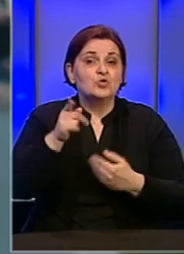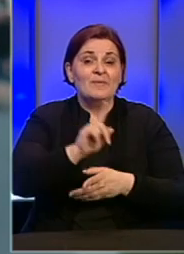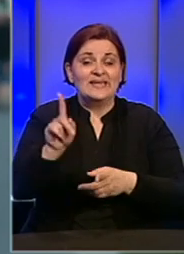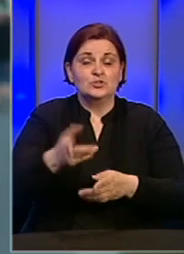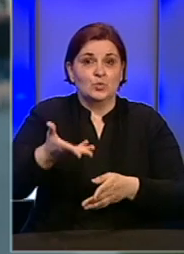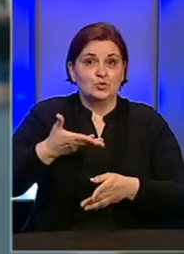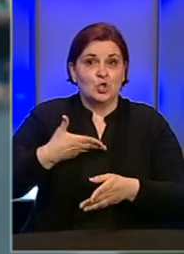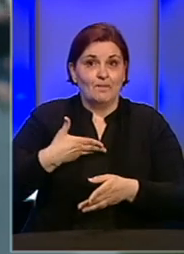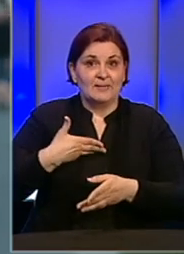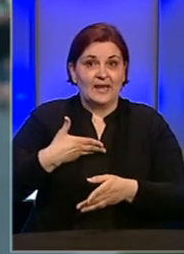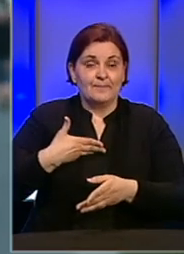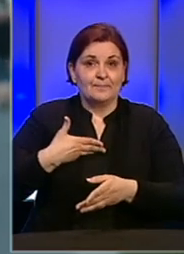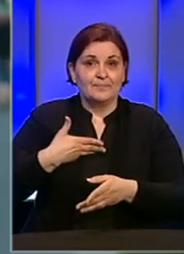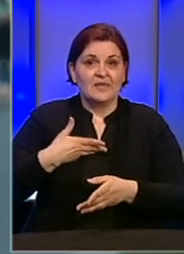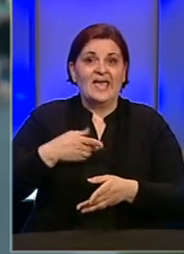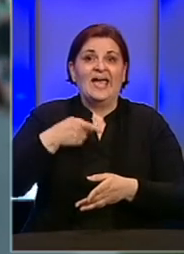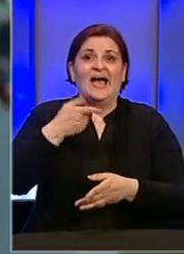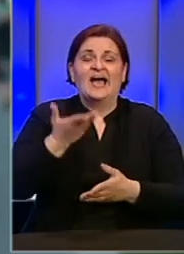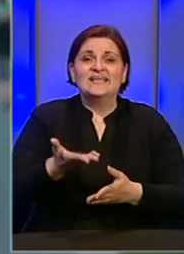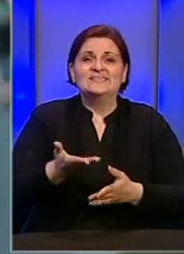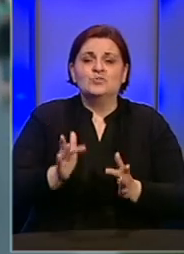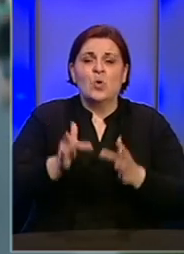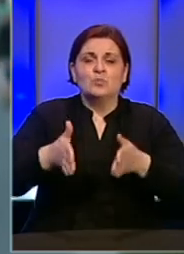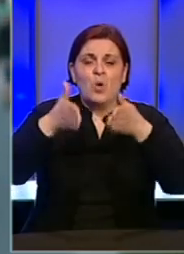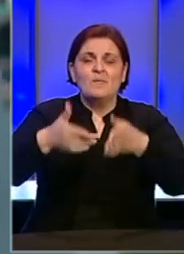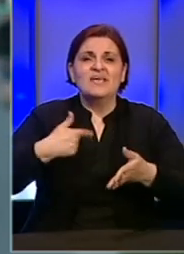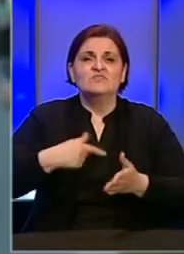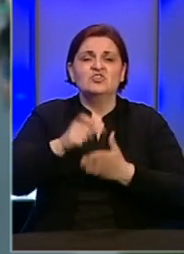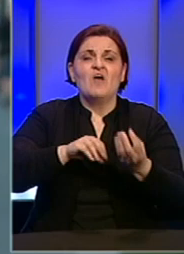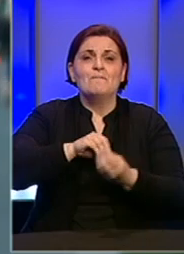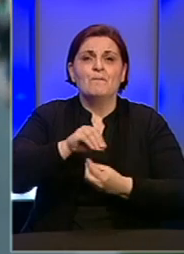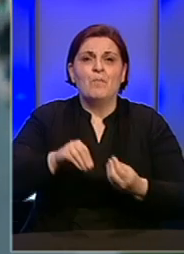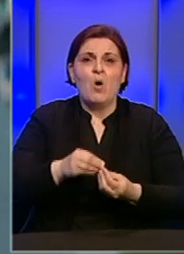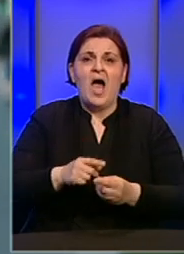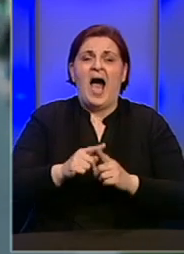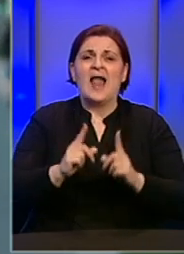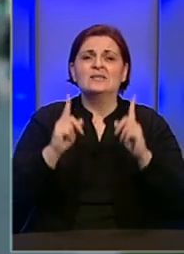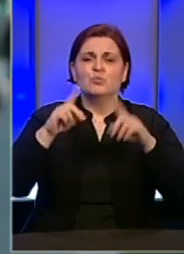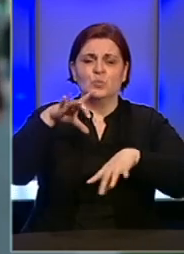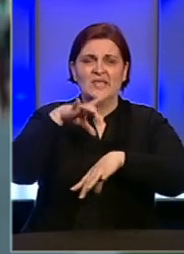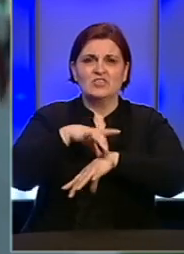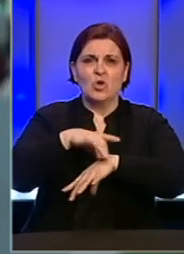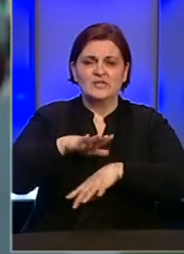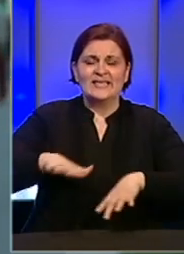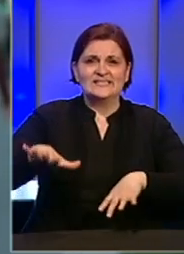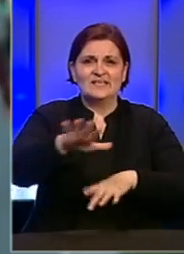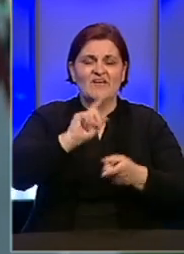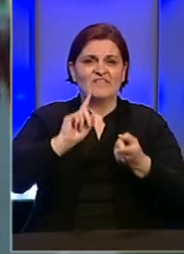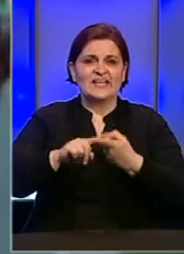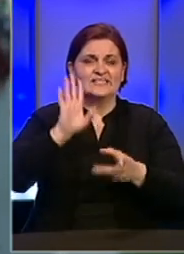nisu ni dobile. Čak su i odlagale ukop članova svojih porodica, ali zbog stava sudskih medicinara sa područja